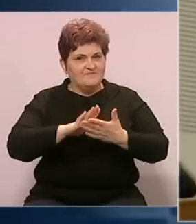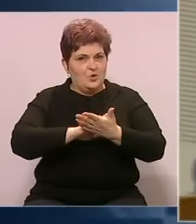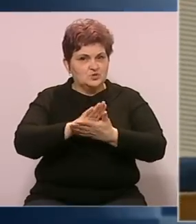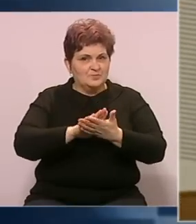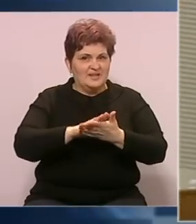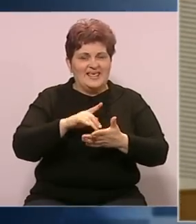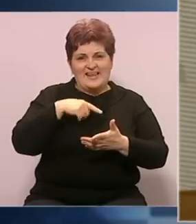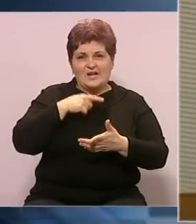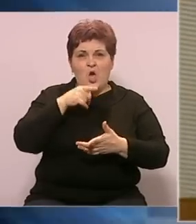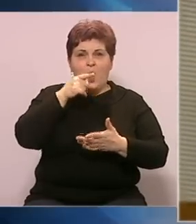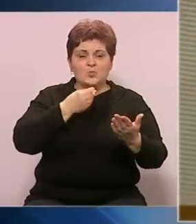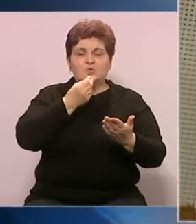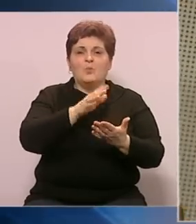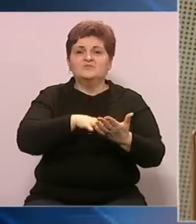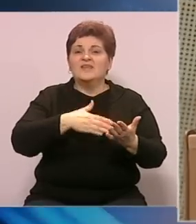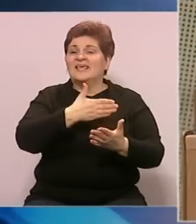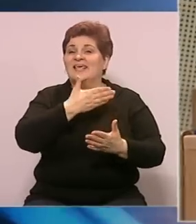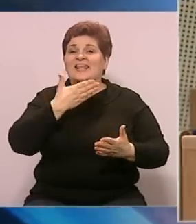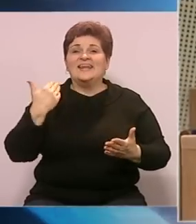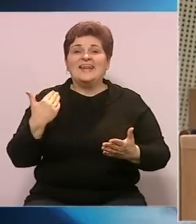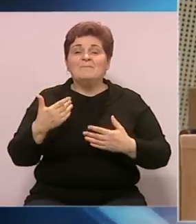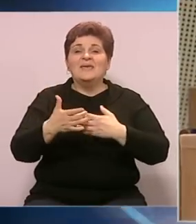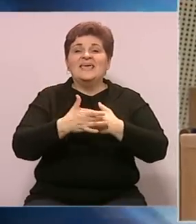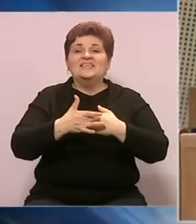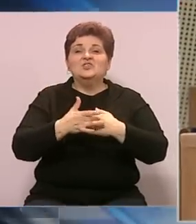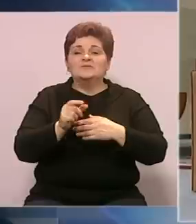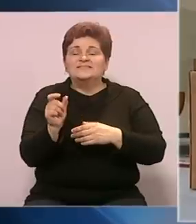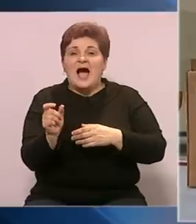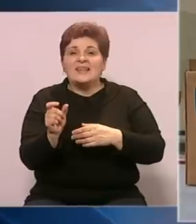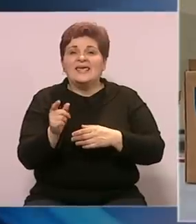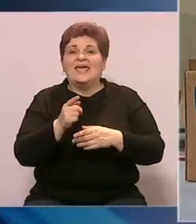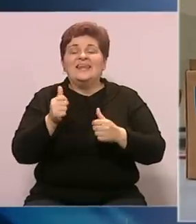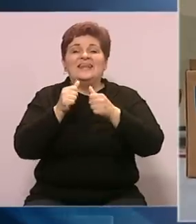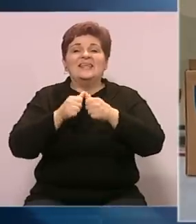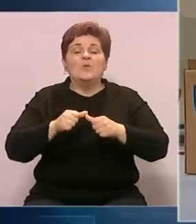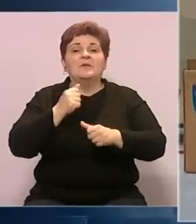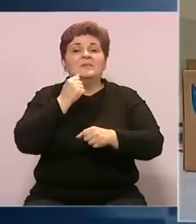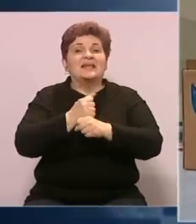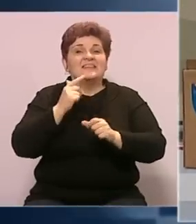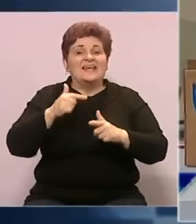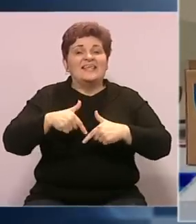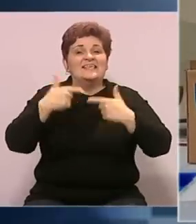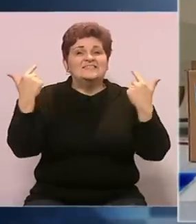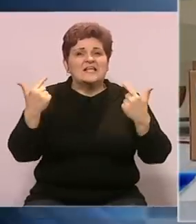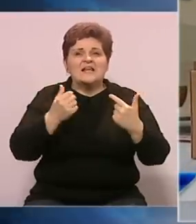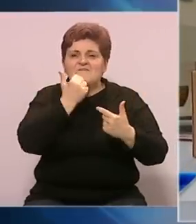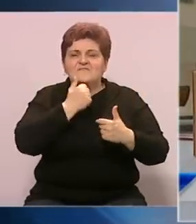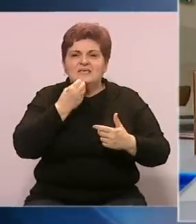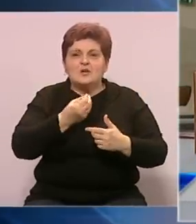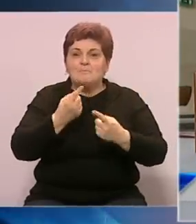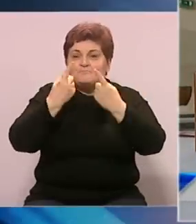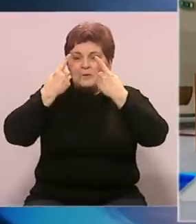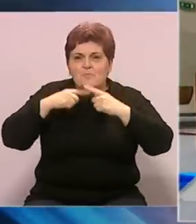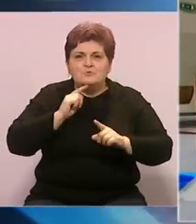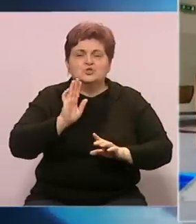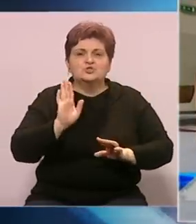zamjerili su što u tom ekspozeu nema zastupljene socijalne komponente, a ni prioriteti u radu nisu jasno i do kraja razrađeni, posebno onaj